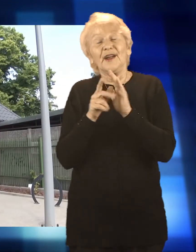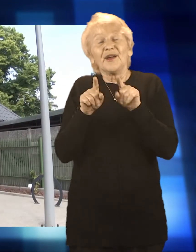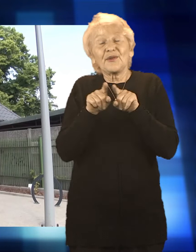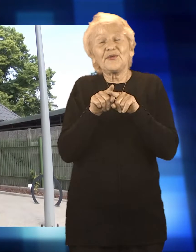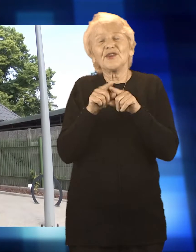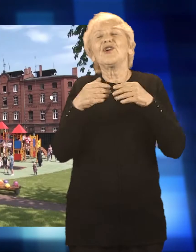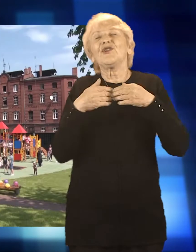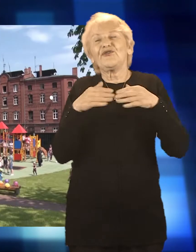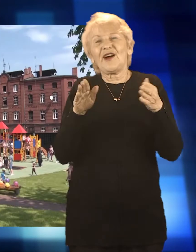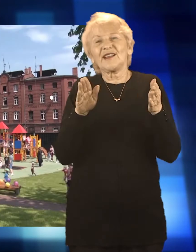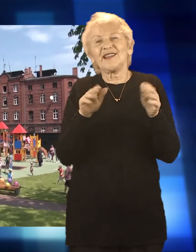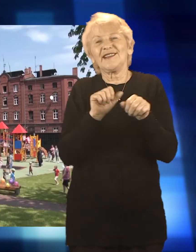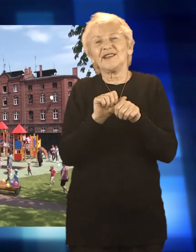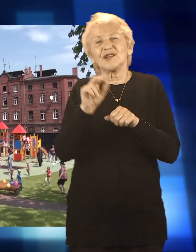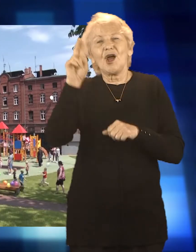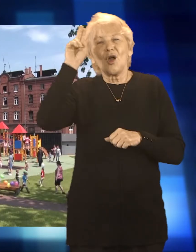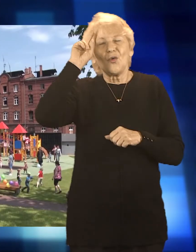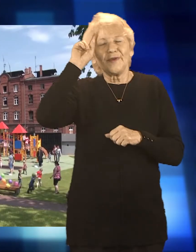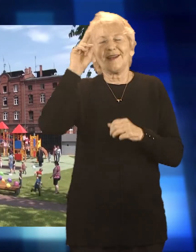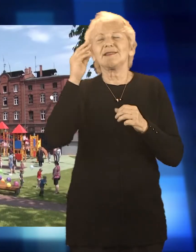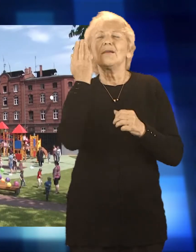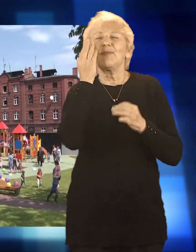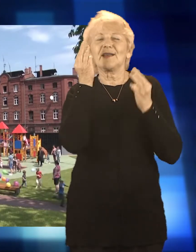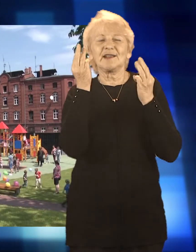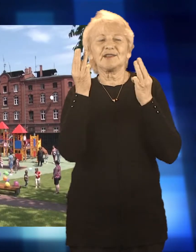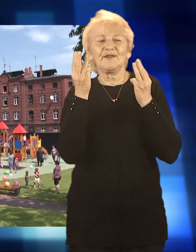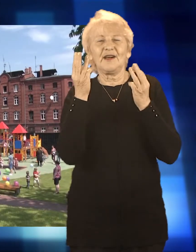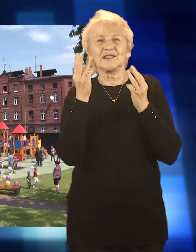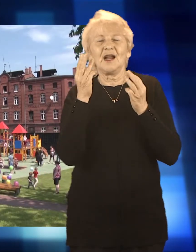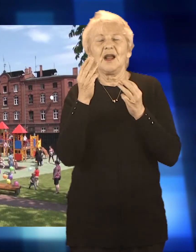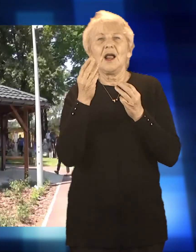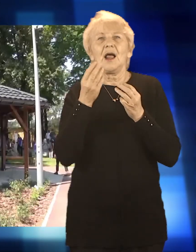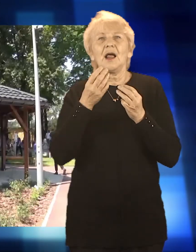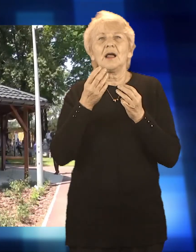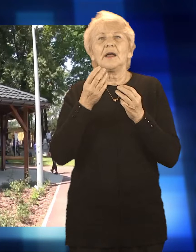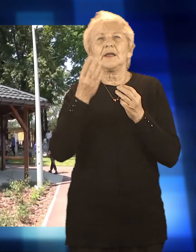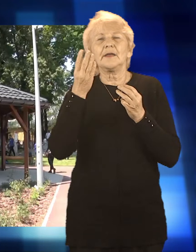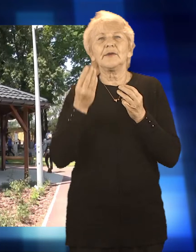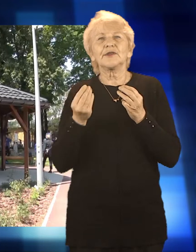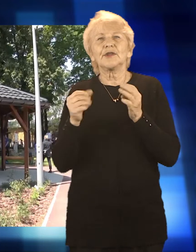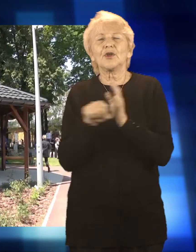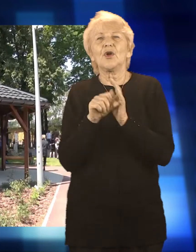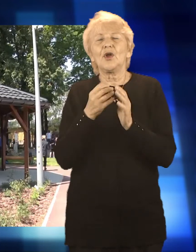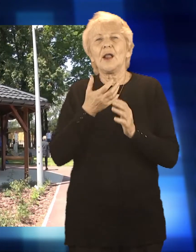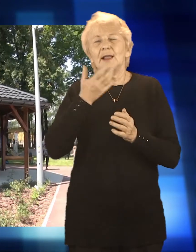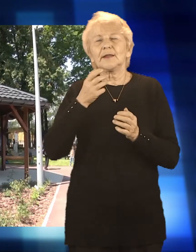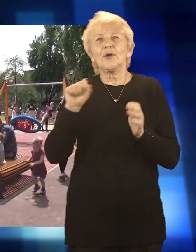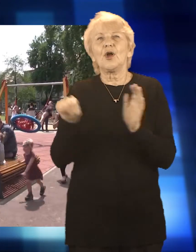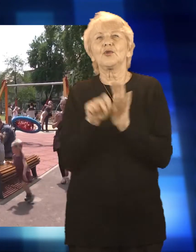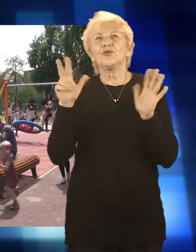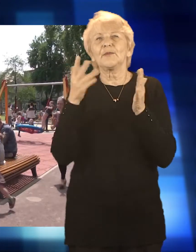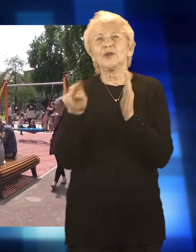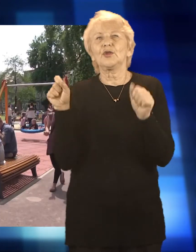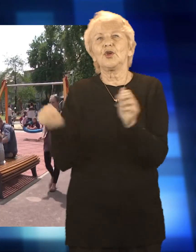publiczny szalet. A w okresie wiosenno-letnim ogródek czynny będzie w godzinach od 8 do 21. Natomiast jesienią i zimą od 9 do